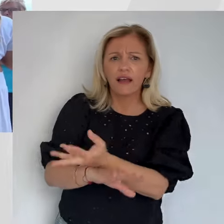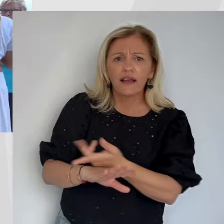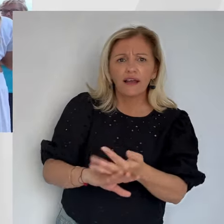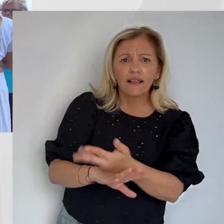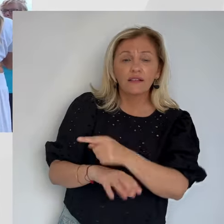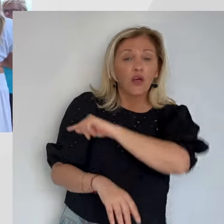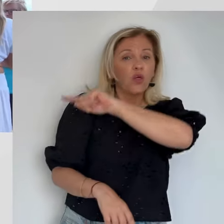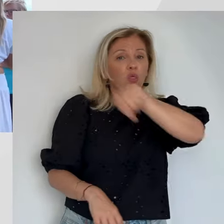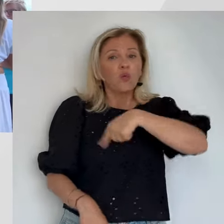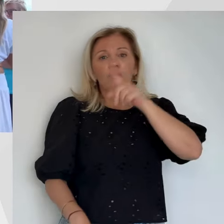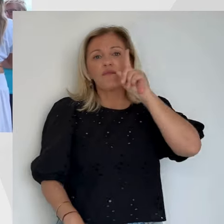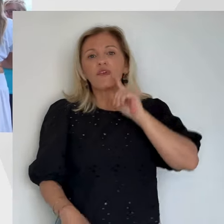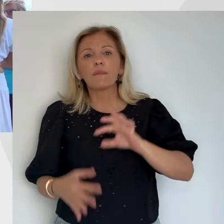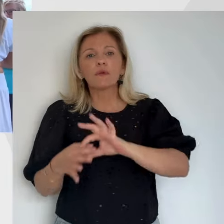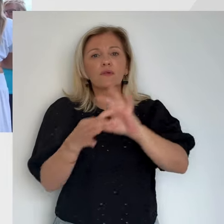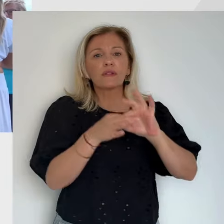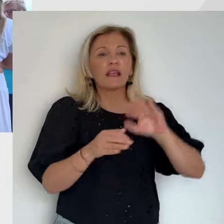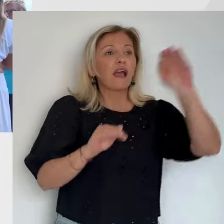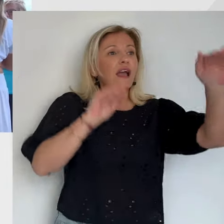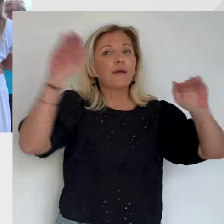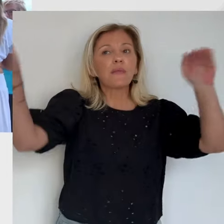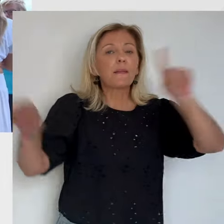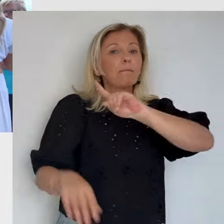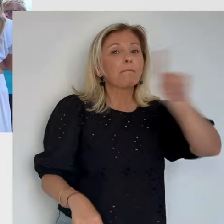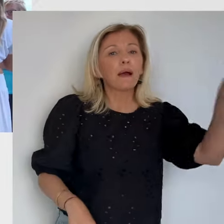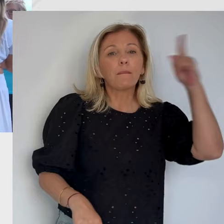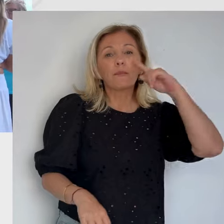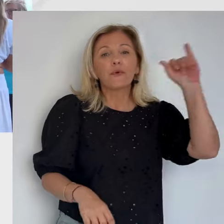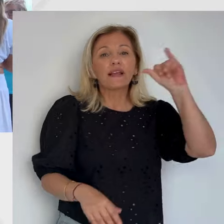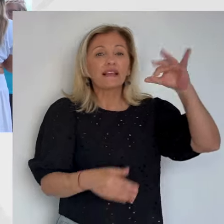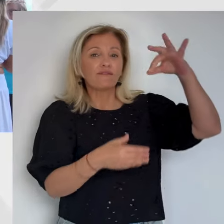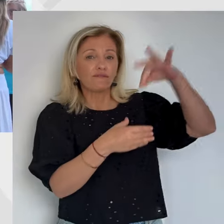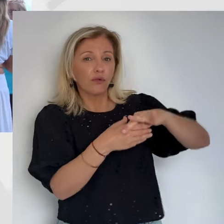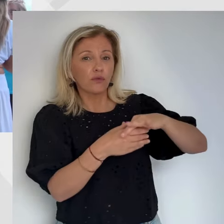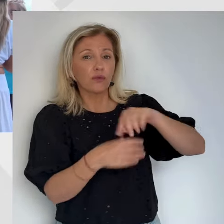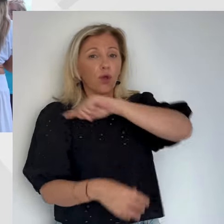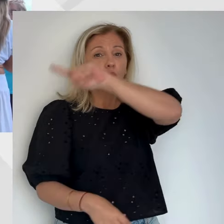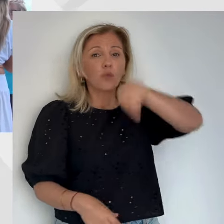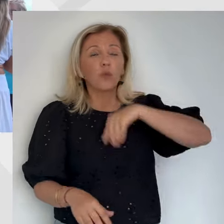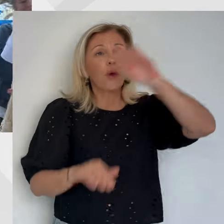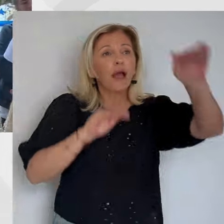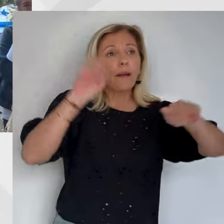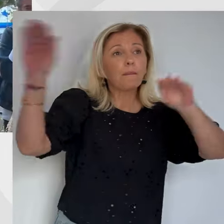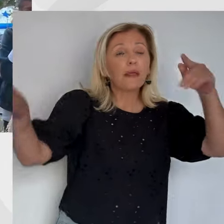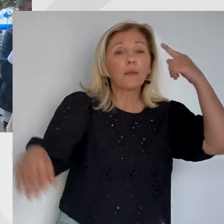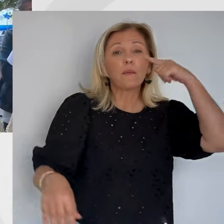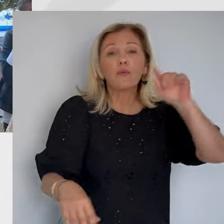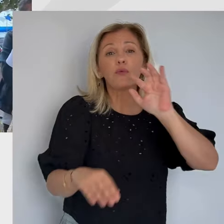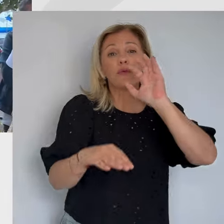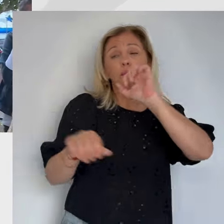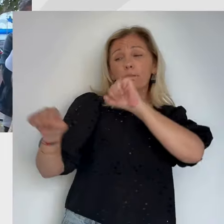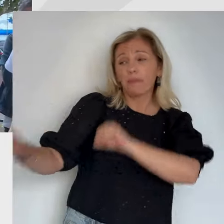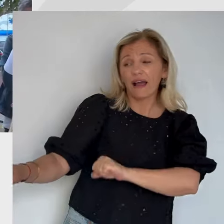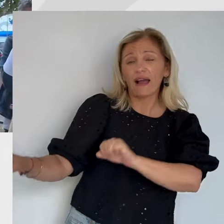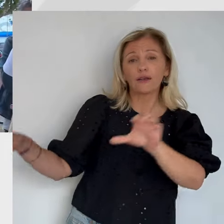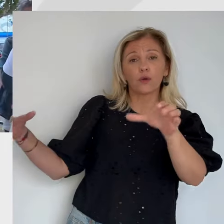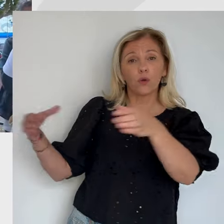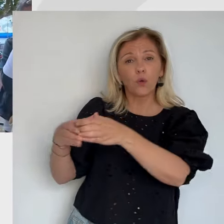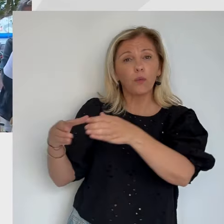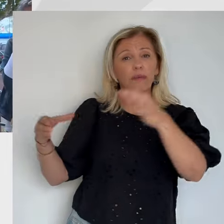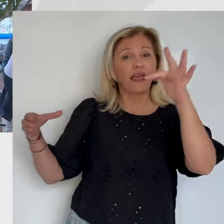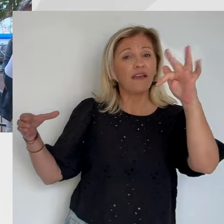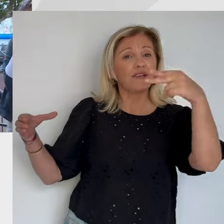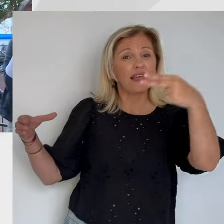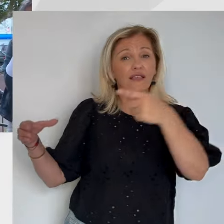subventions le planning familial. Donc c'est un signe. Nous n'appelons pas, nous, femmes solidaires,